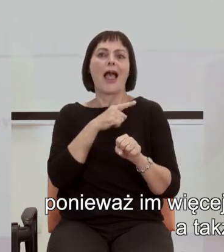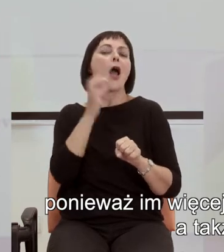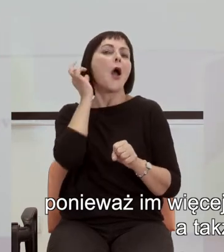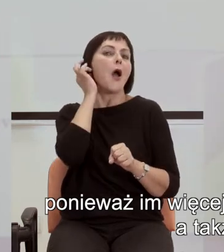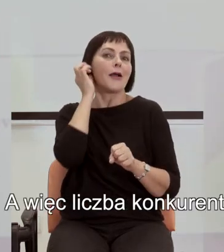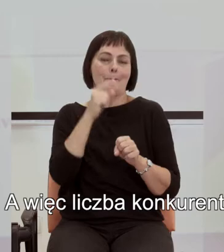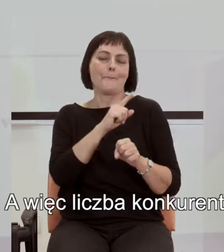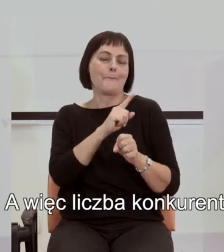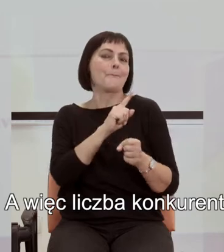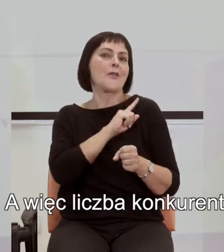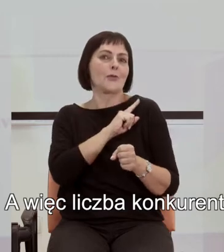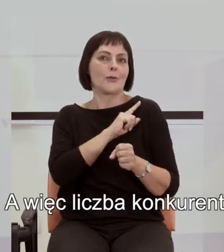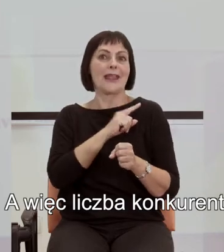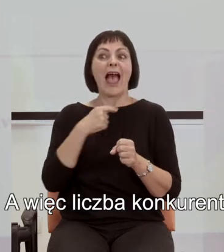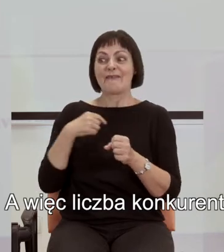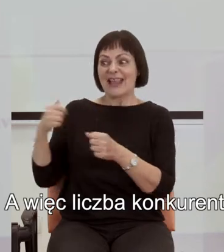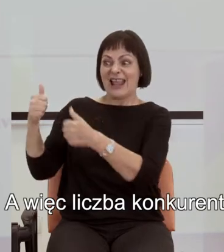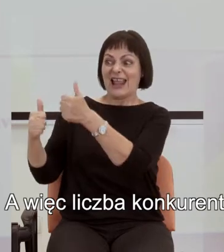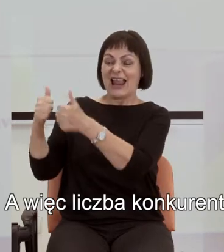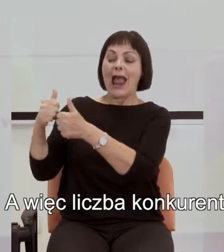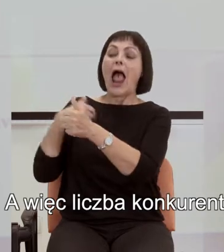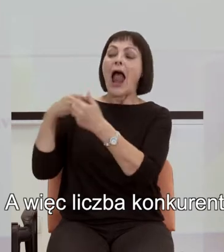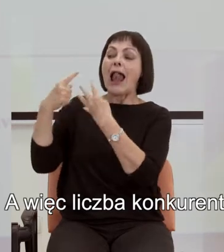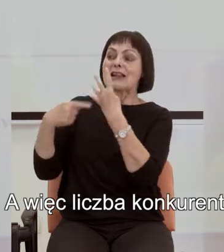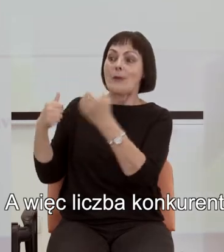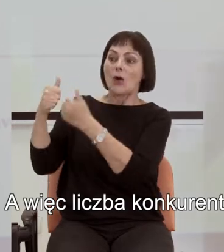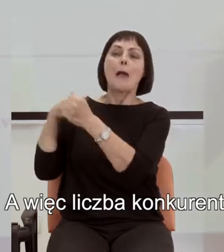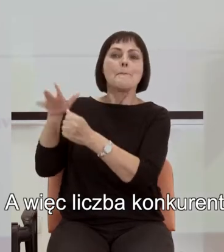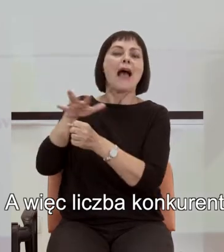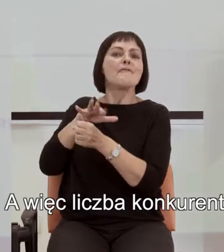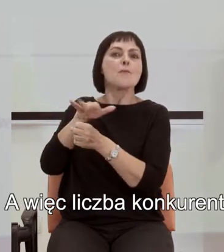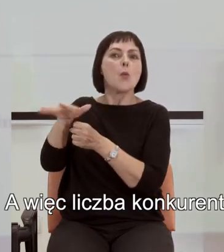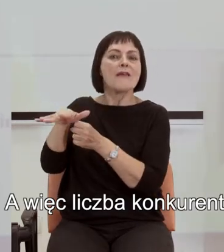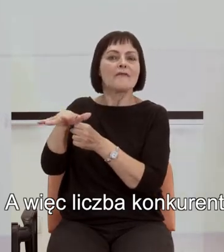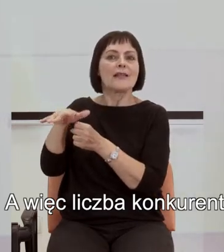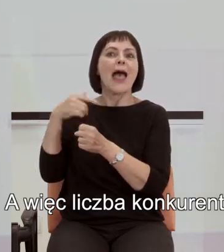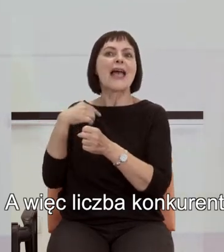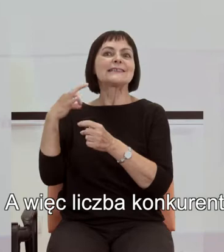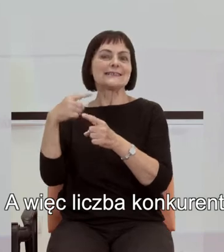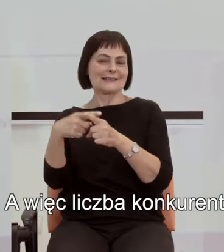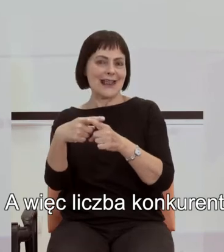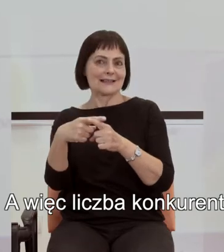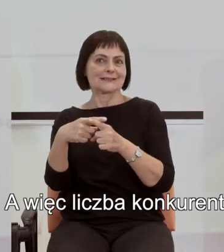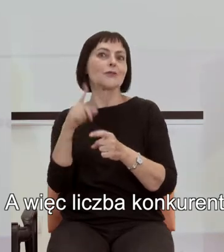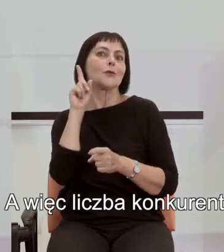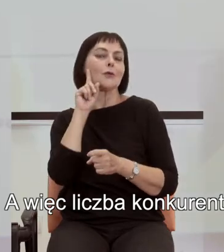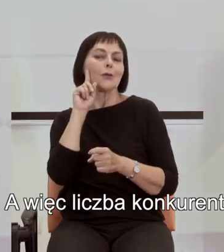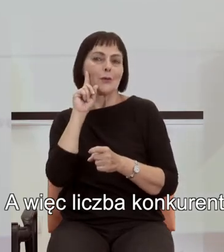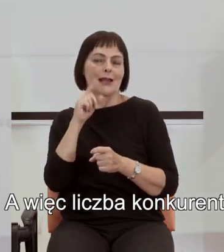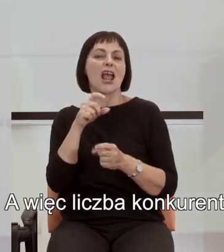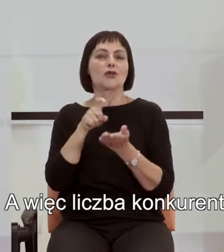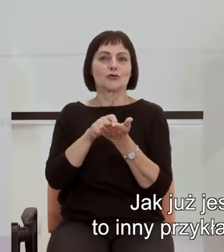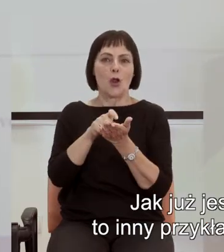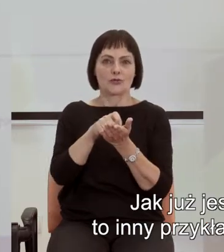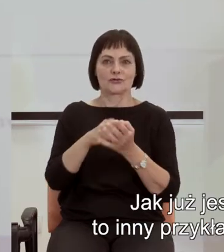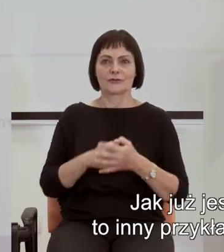samicy. A więc liczba konkurentów wpływa na zachowania seksualne samca chrząszcza.